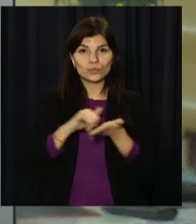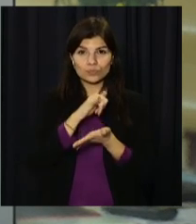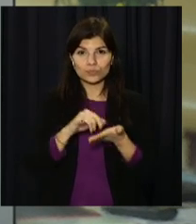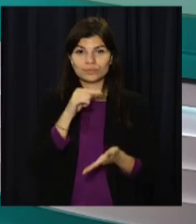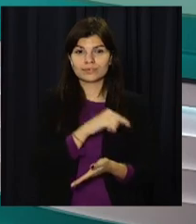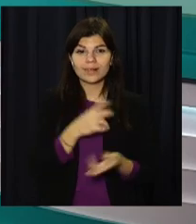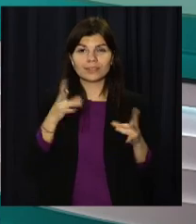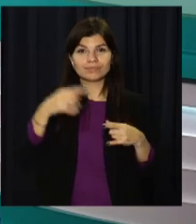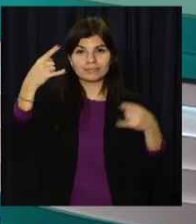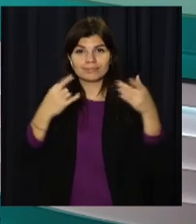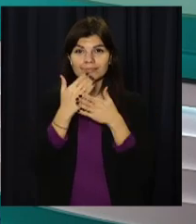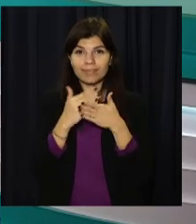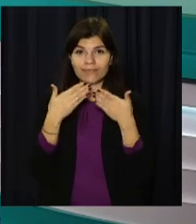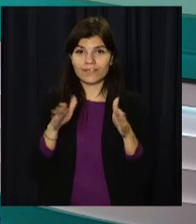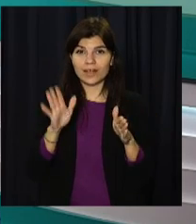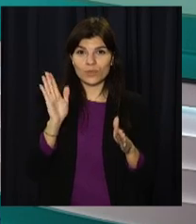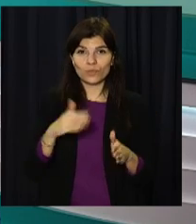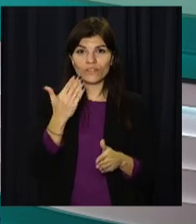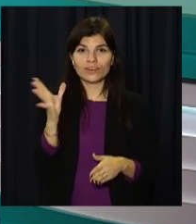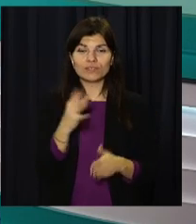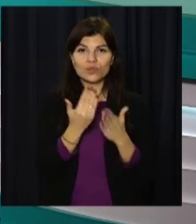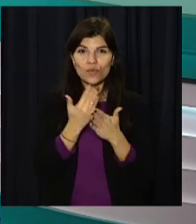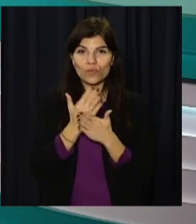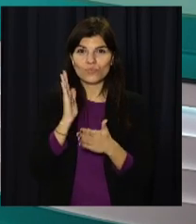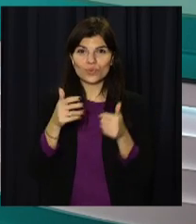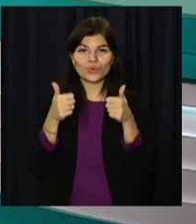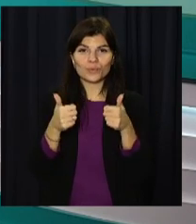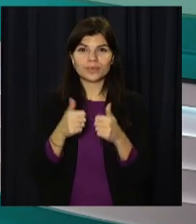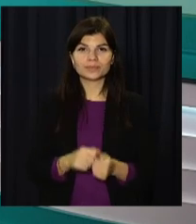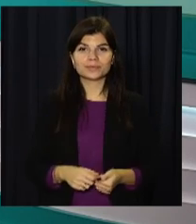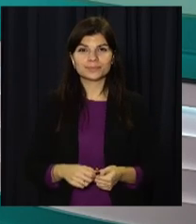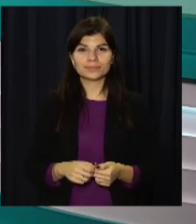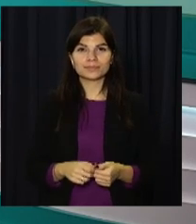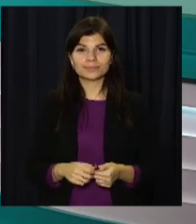-каналі. Залишайтесь з відкритим і нехай всі новини будуть добрими.